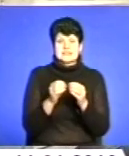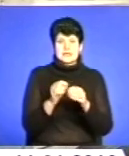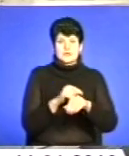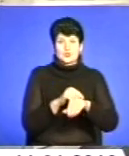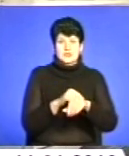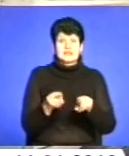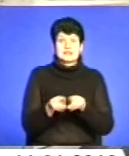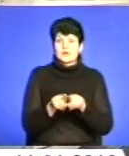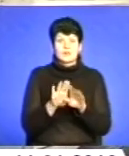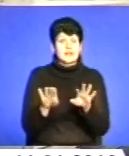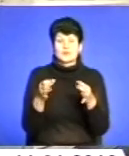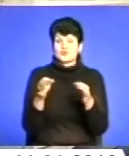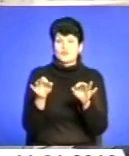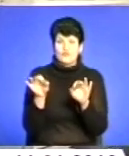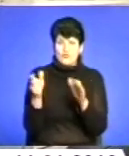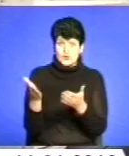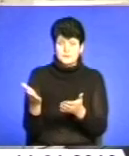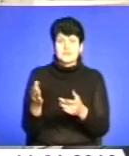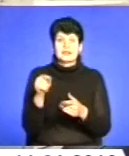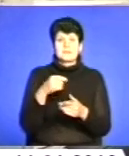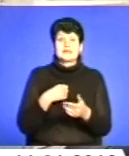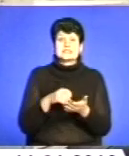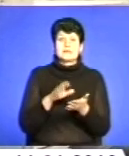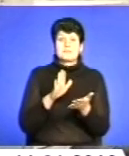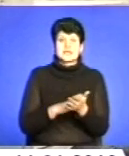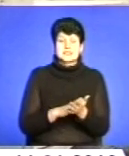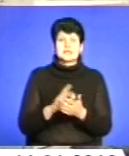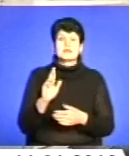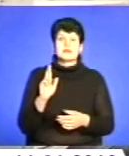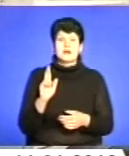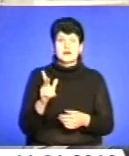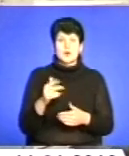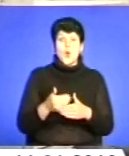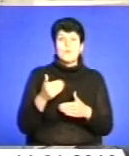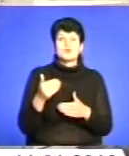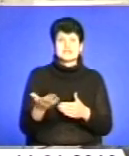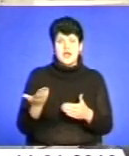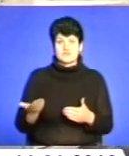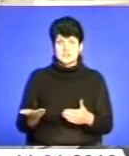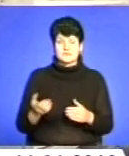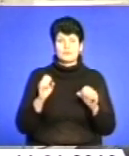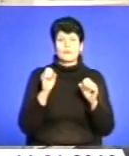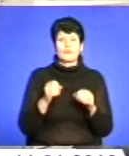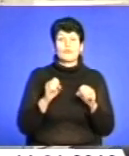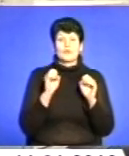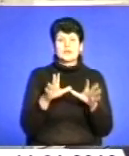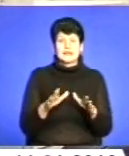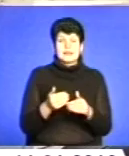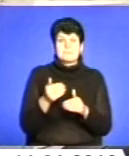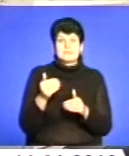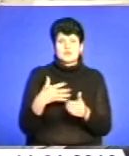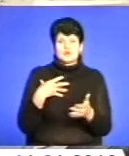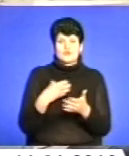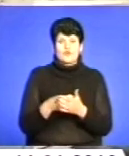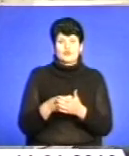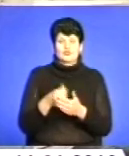теж не пустили, так як ми записані як опоздавші, подали пізно своє